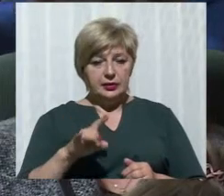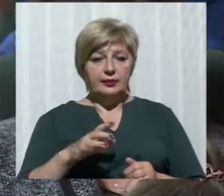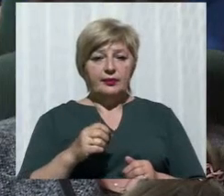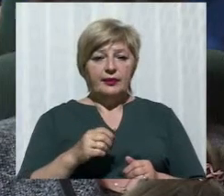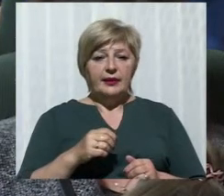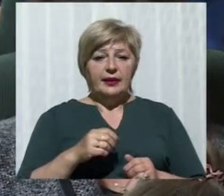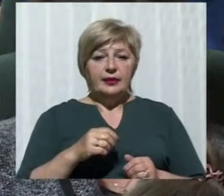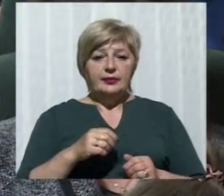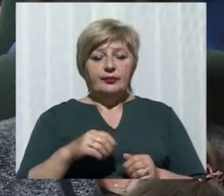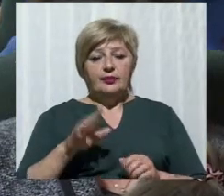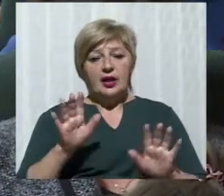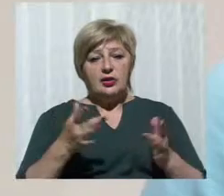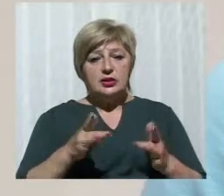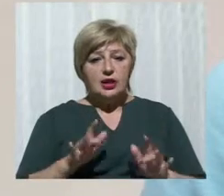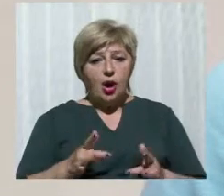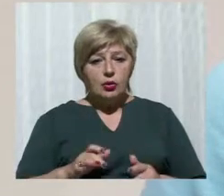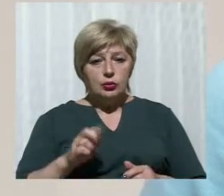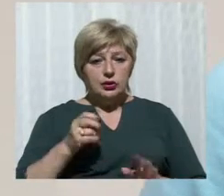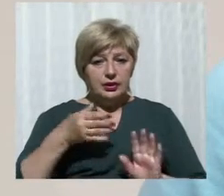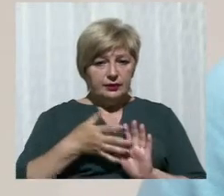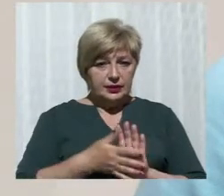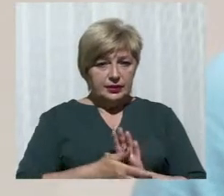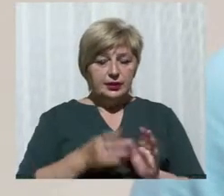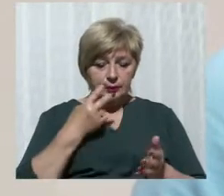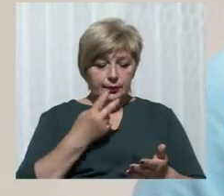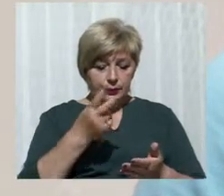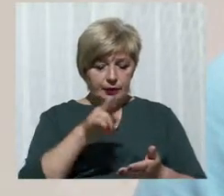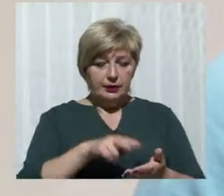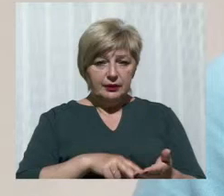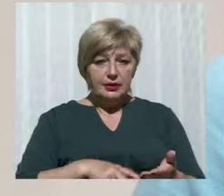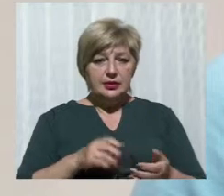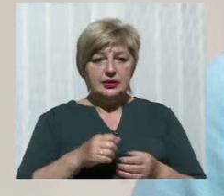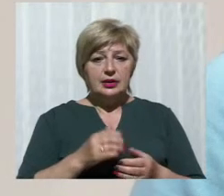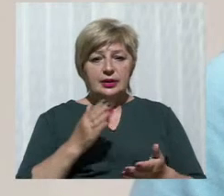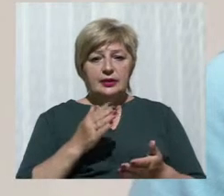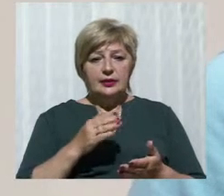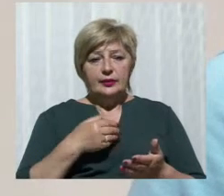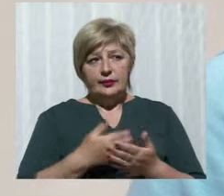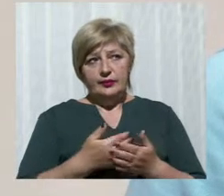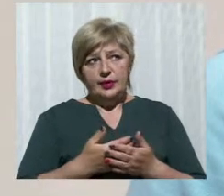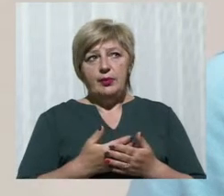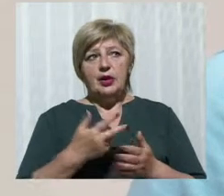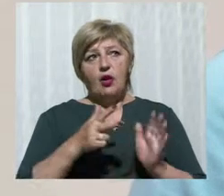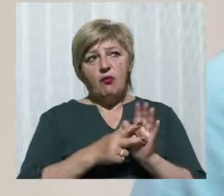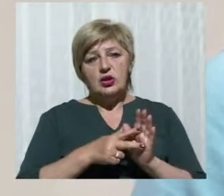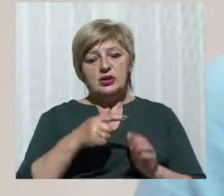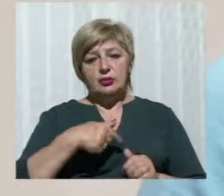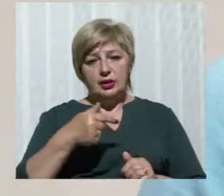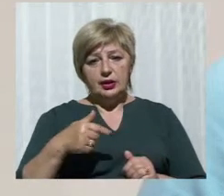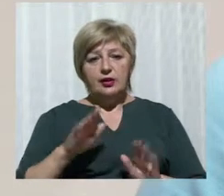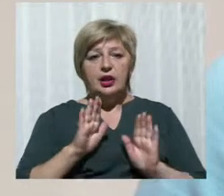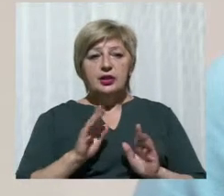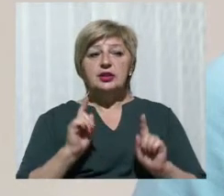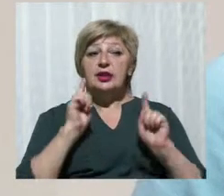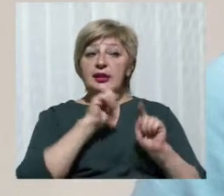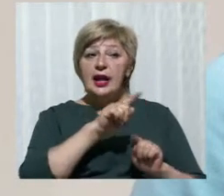компанії перевізниками розрахунки витрат. Питання йде про граничний тариф у розмірі 8 гривень. І тільки на ті